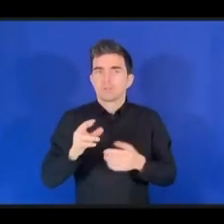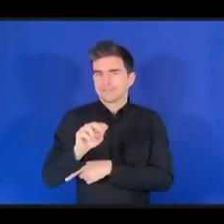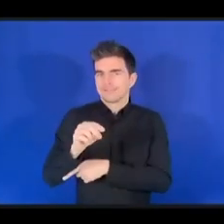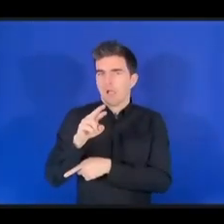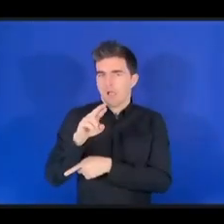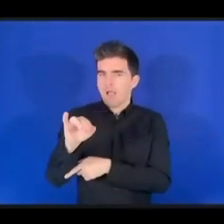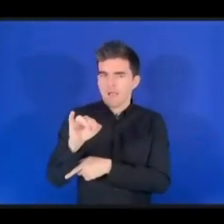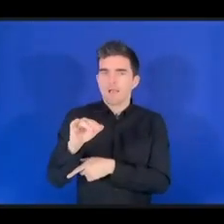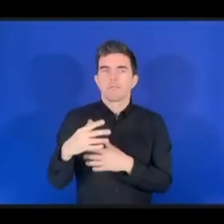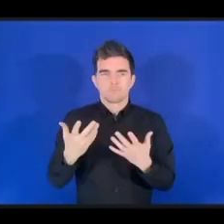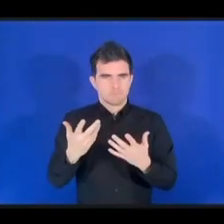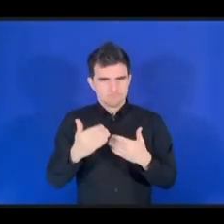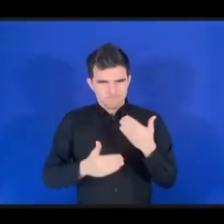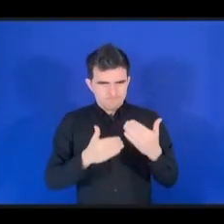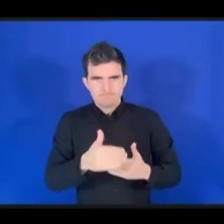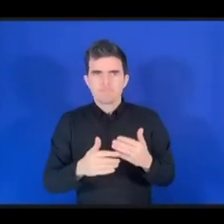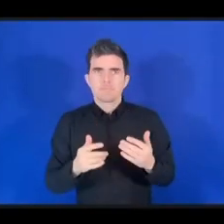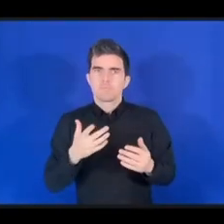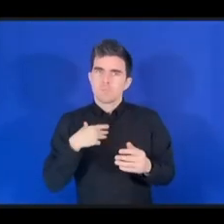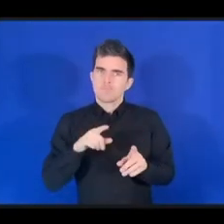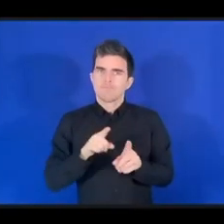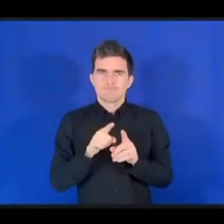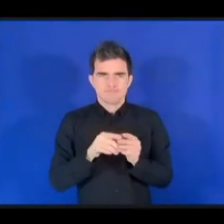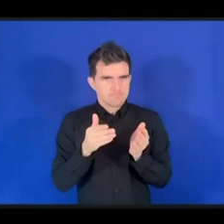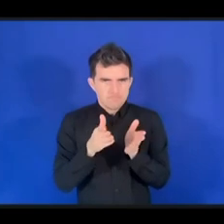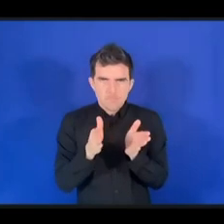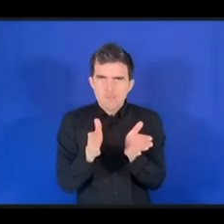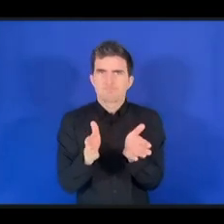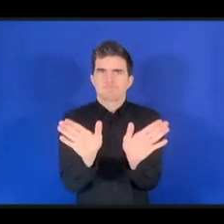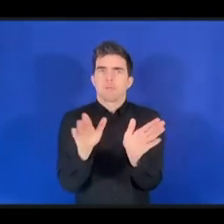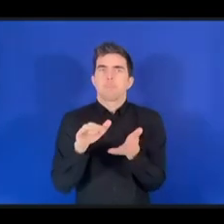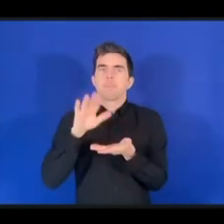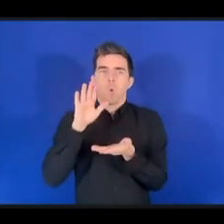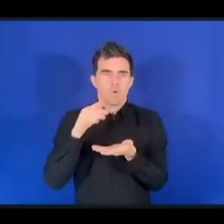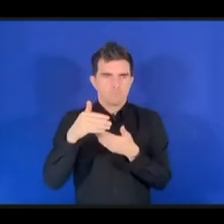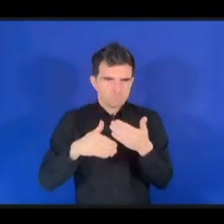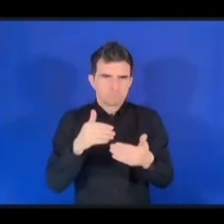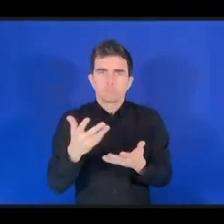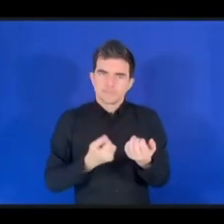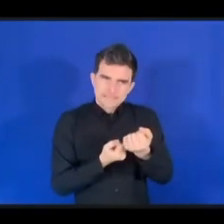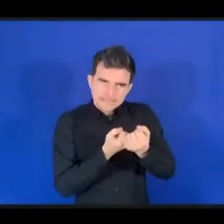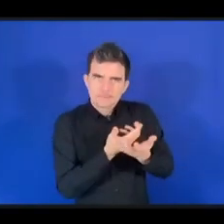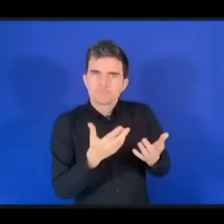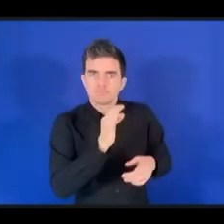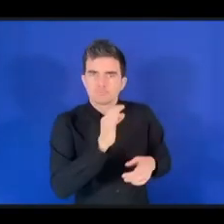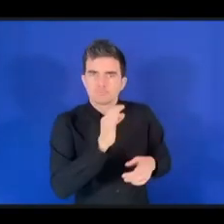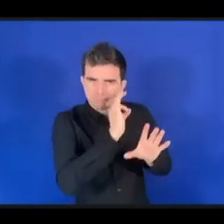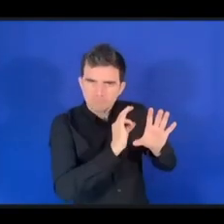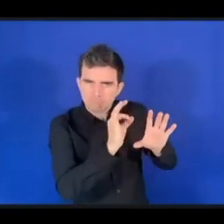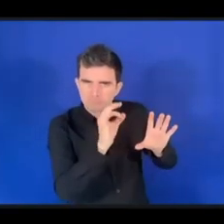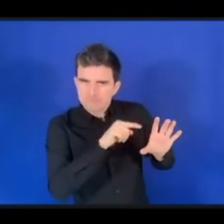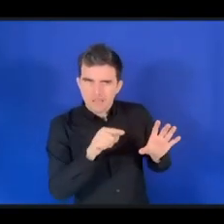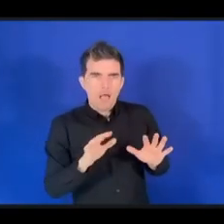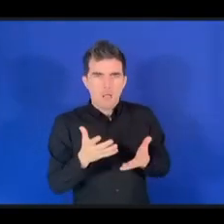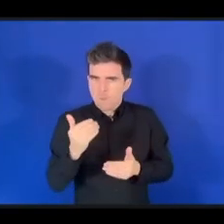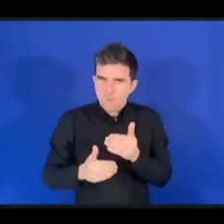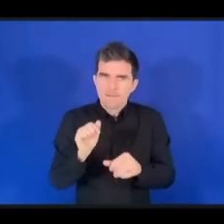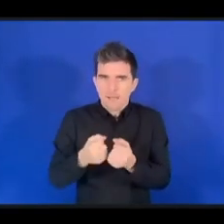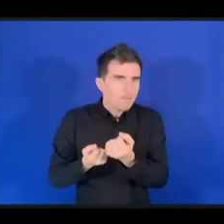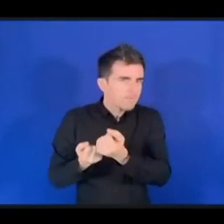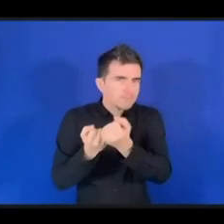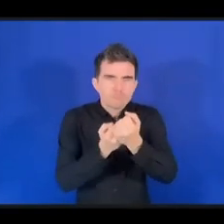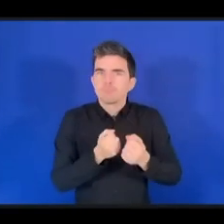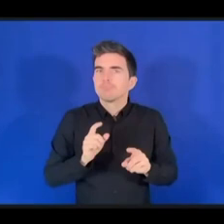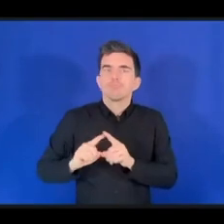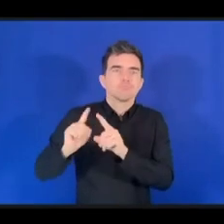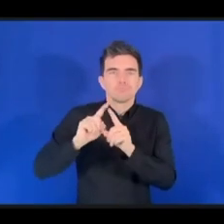и необходимо для того, в том числе, чтобы можно было привлекать больше внимания